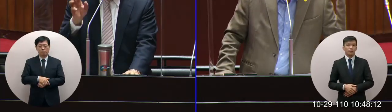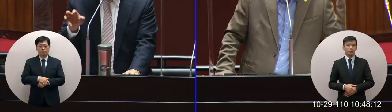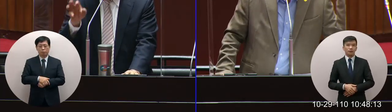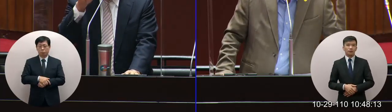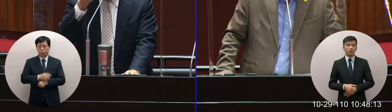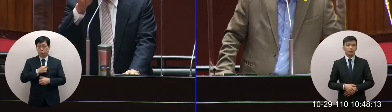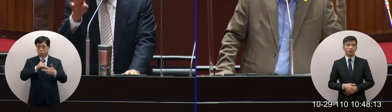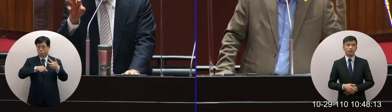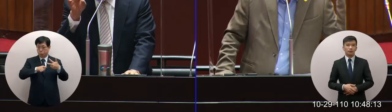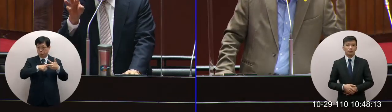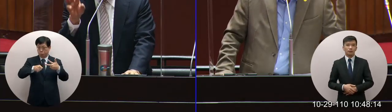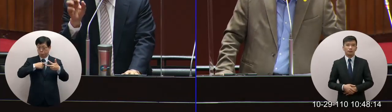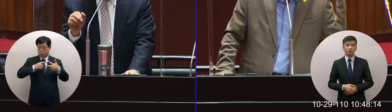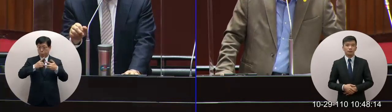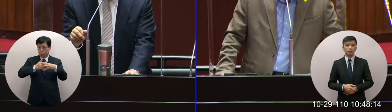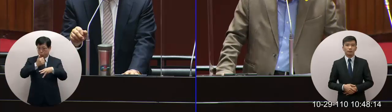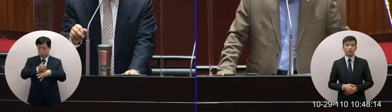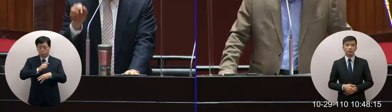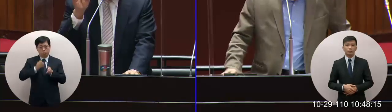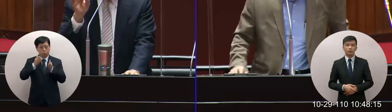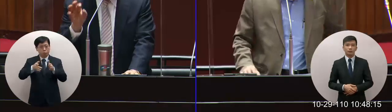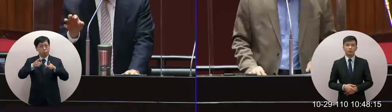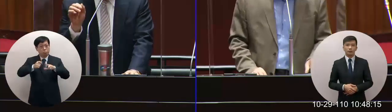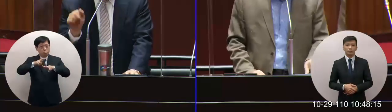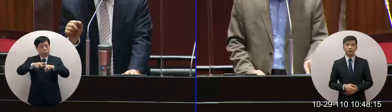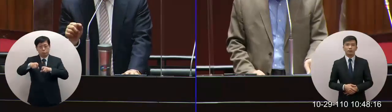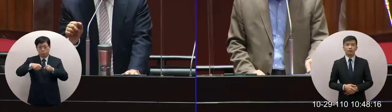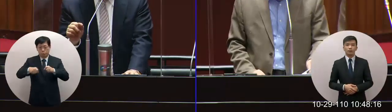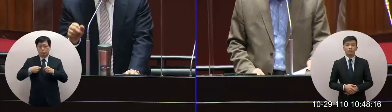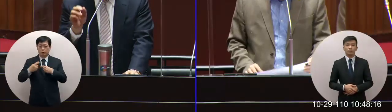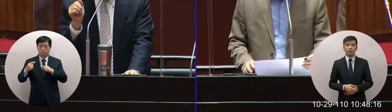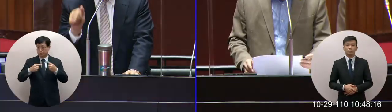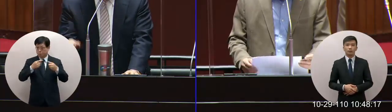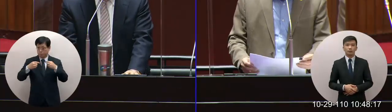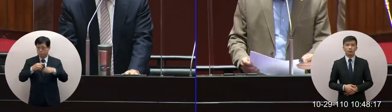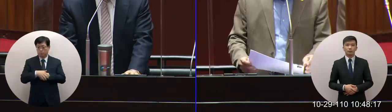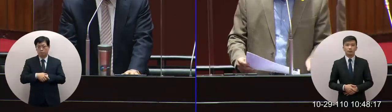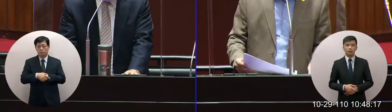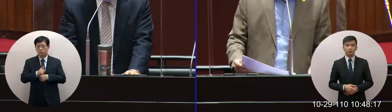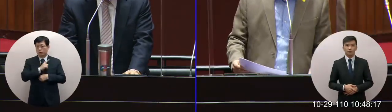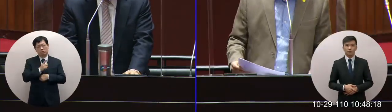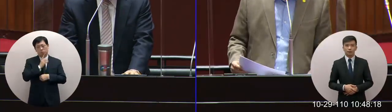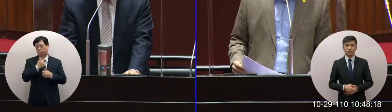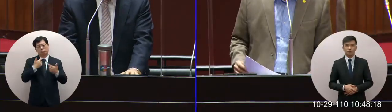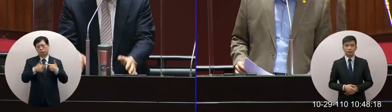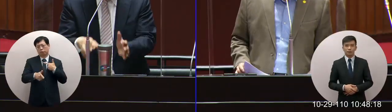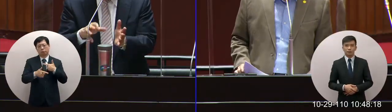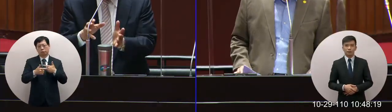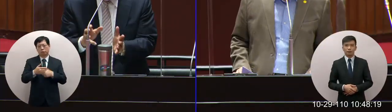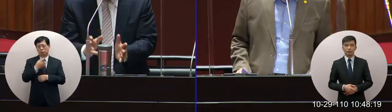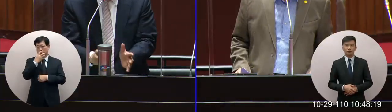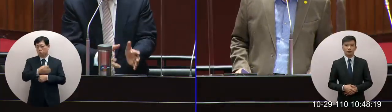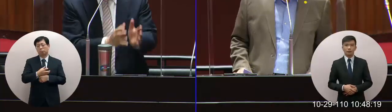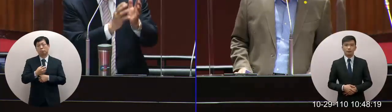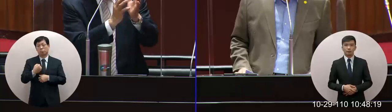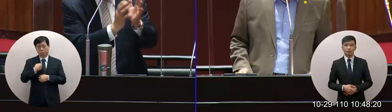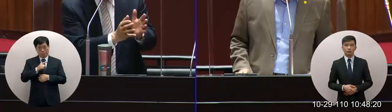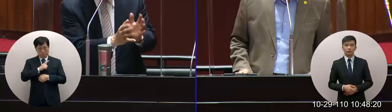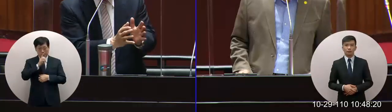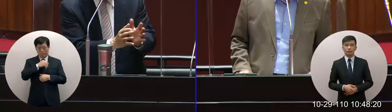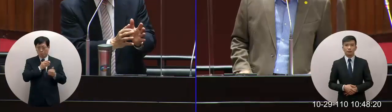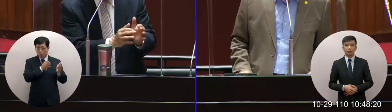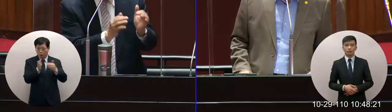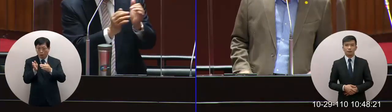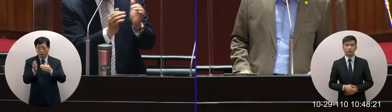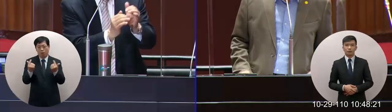他在公共政策辯論上道理站不住結果就把它倒